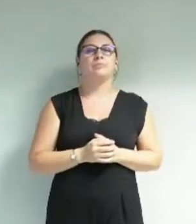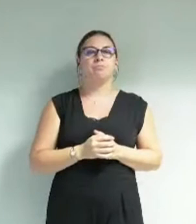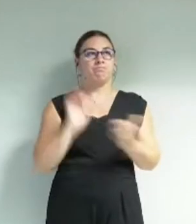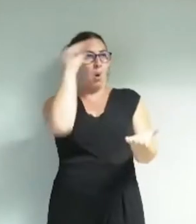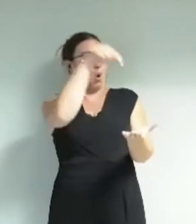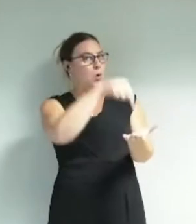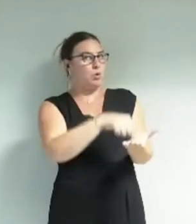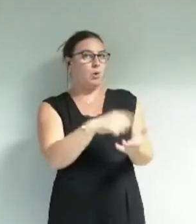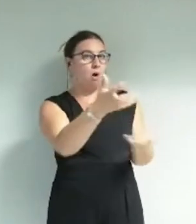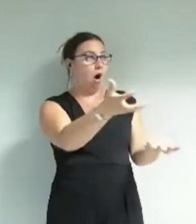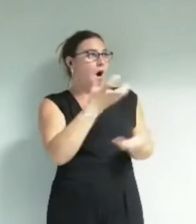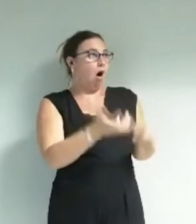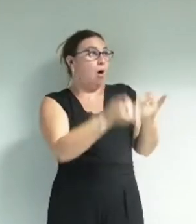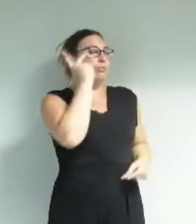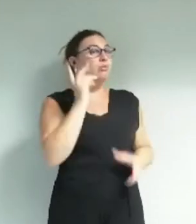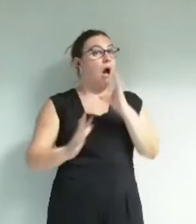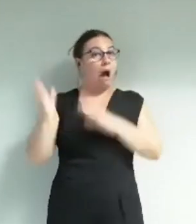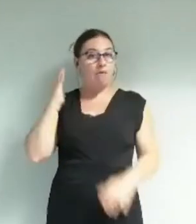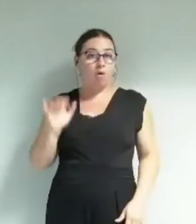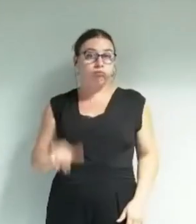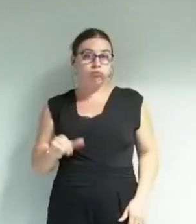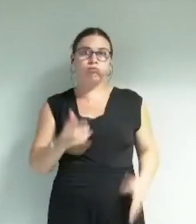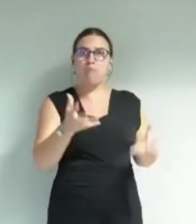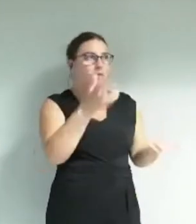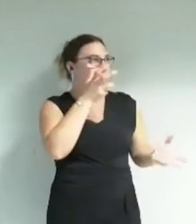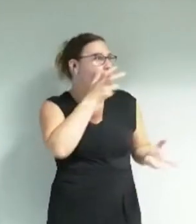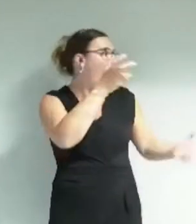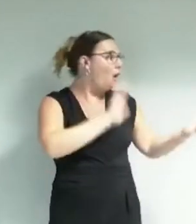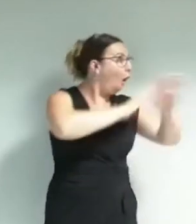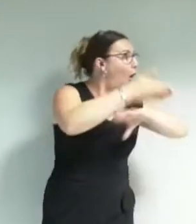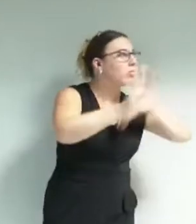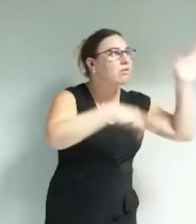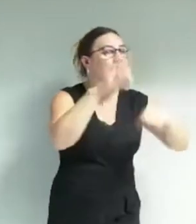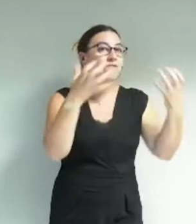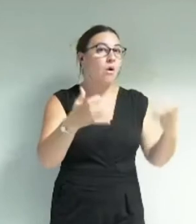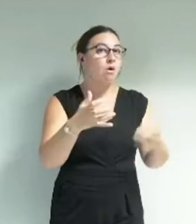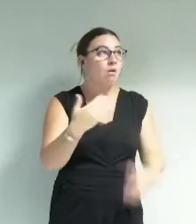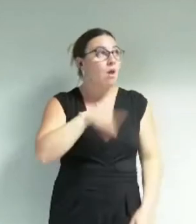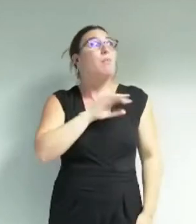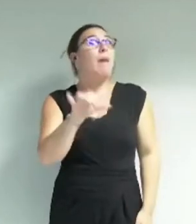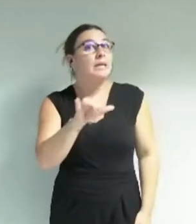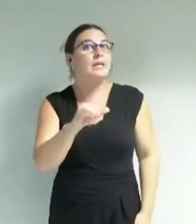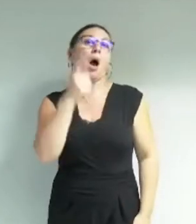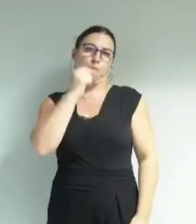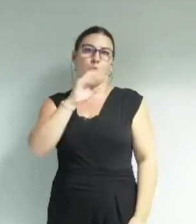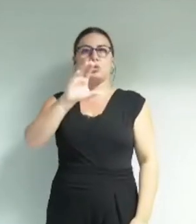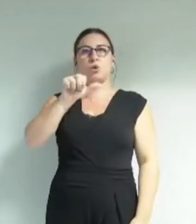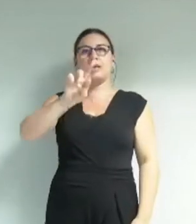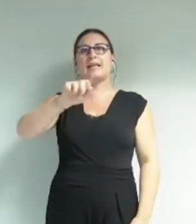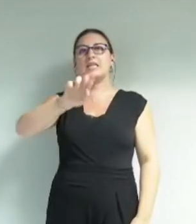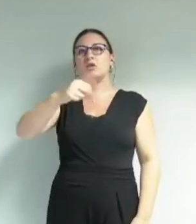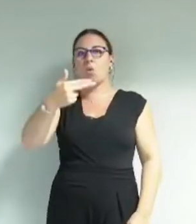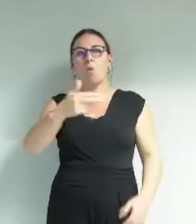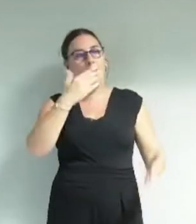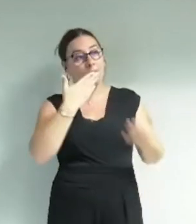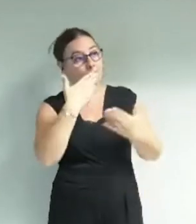lieu bien plus attractif qu'il ne l'était auparavant. Tout cela donc c'est à Alain Carignan que vous le devez. Je continue